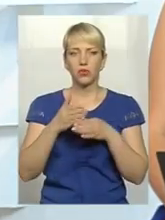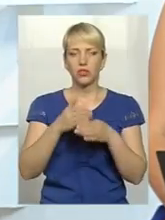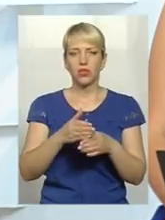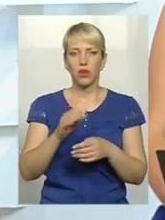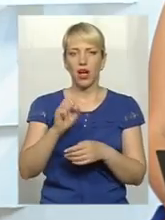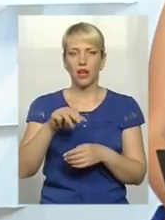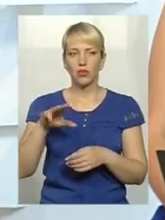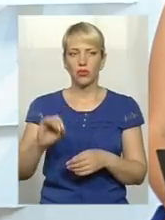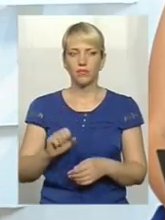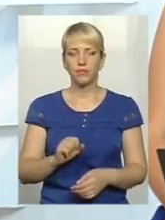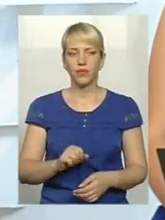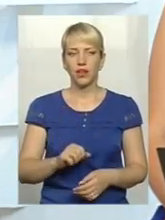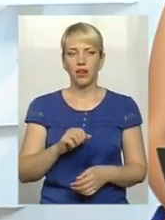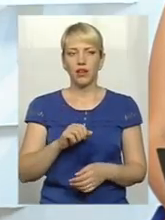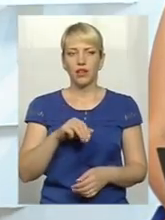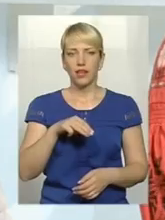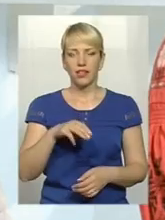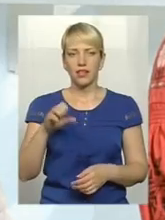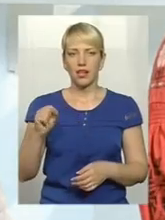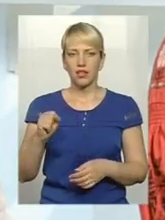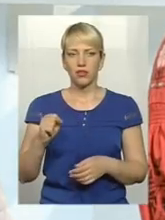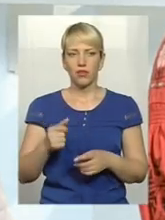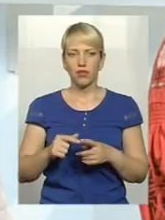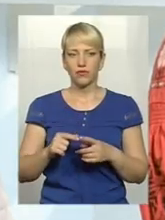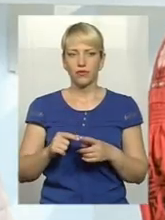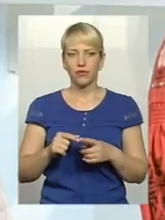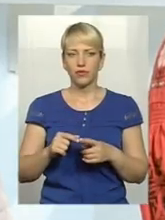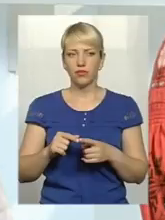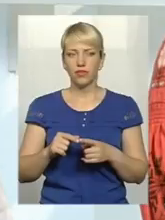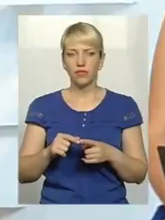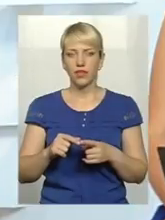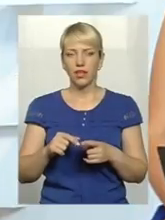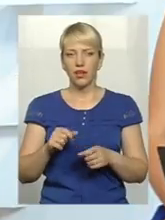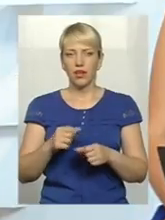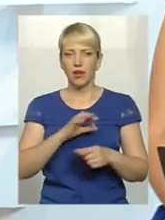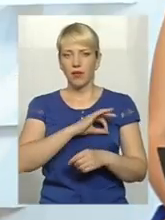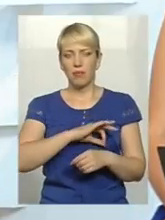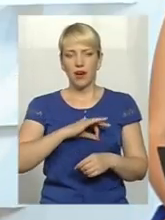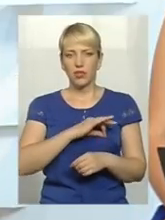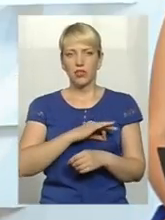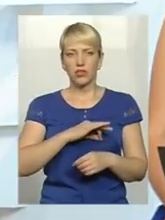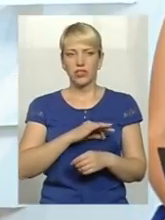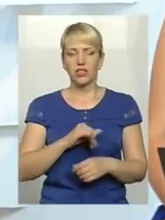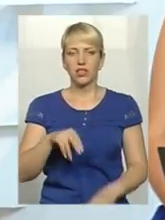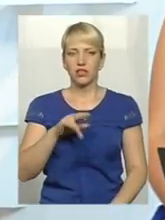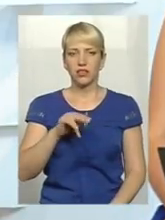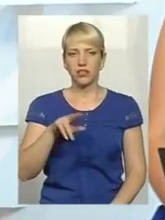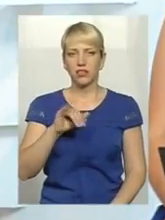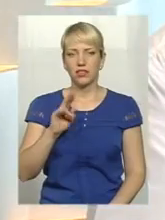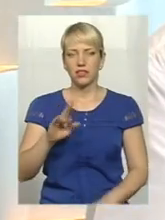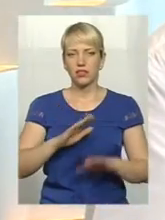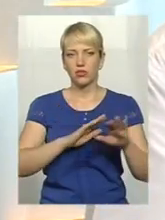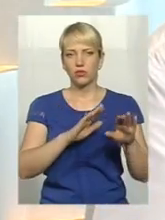Таїса Антонова – правозахисник благодійного фонду «Волонтери Поділля». І Микола Миколаєвич Дідик – заступник директора